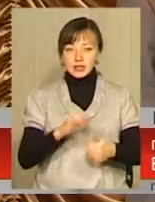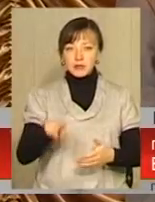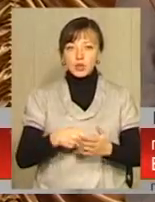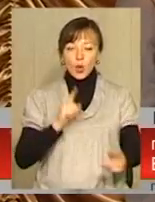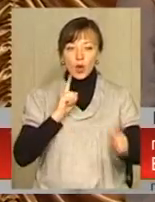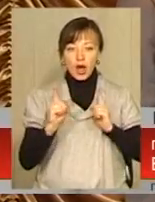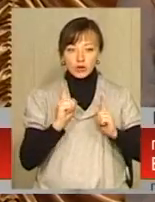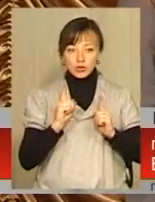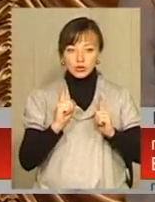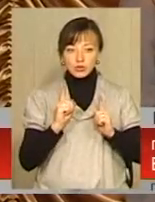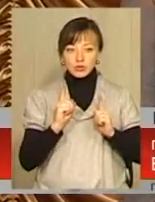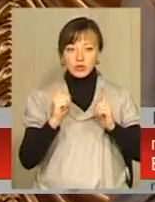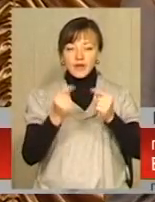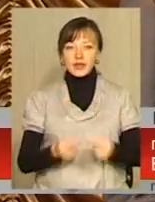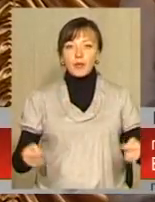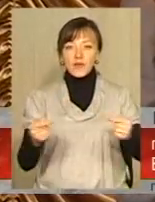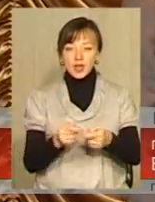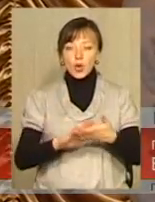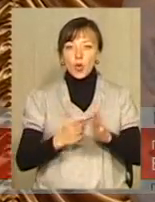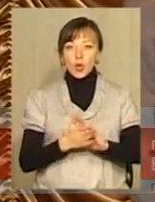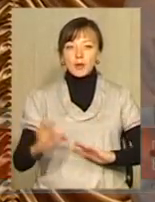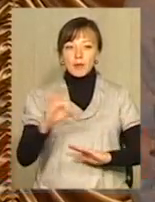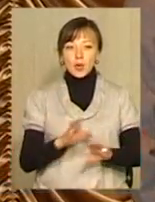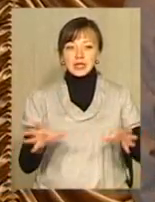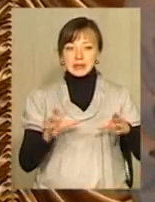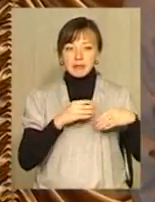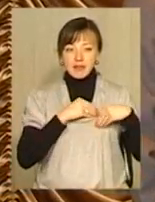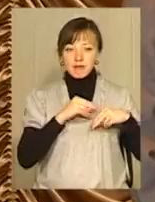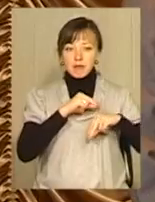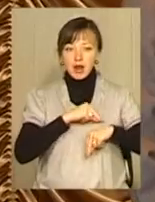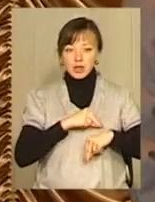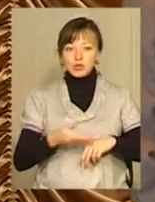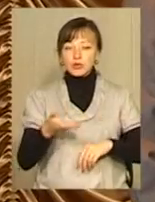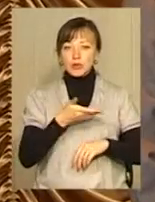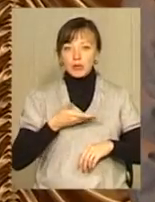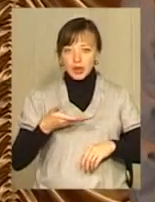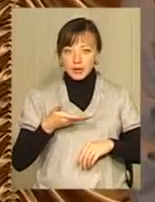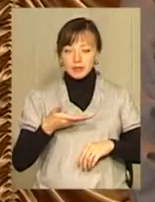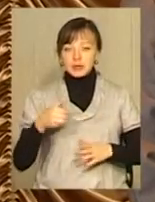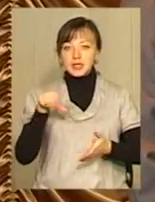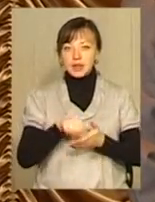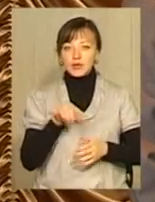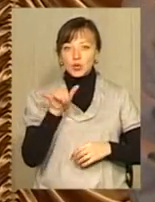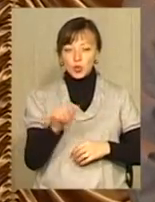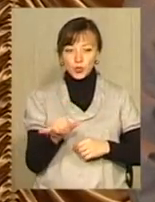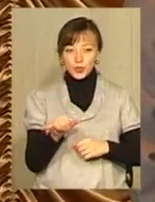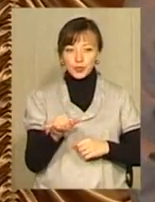радою відповідні угоди про співпрацю. Ми представлені в